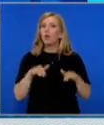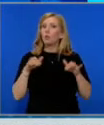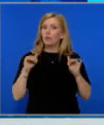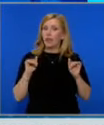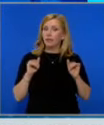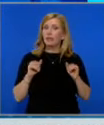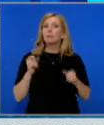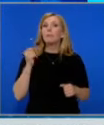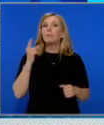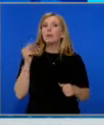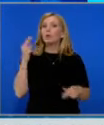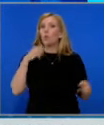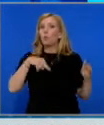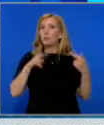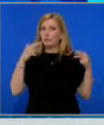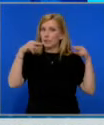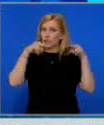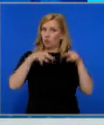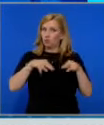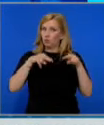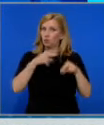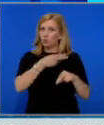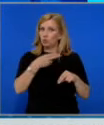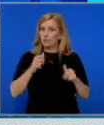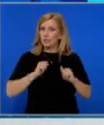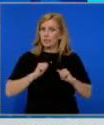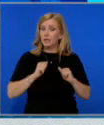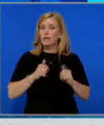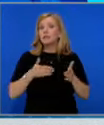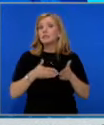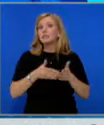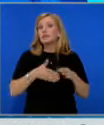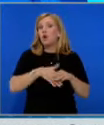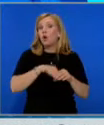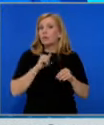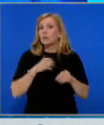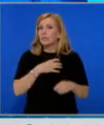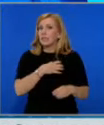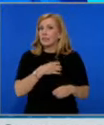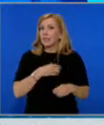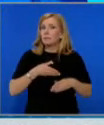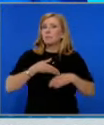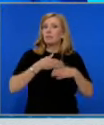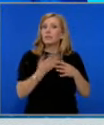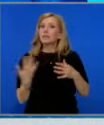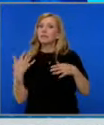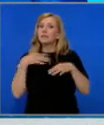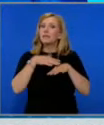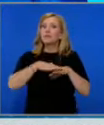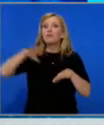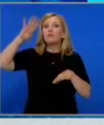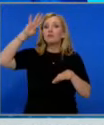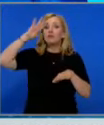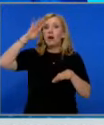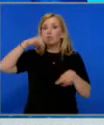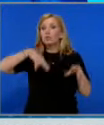на председател на Комисията за контрол над службите, за сигурността заради отказа на ГЕРБ да подкрепи сливането на Военното разузнаване и